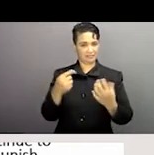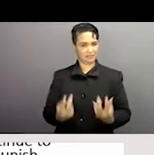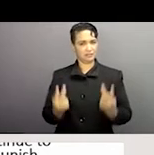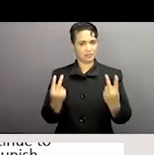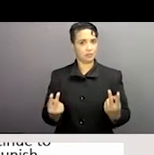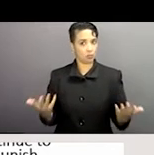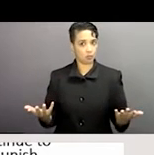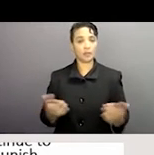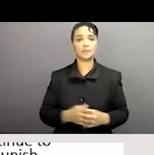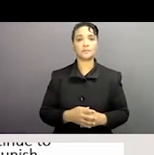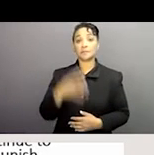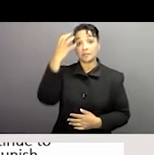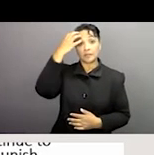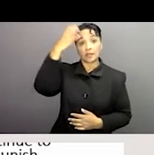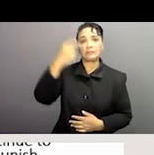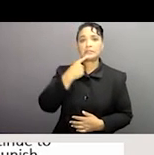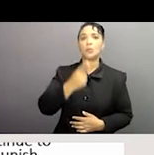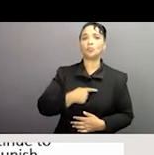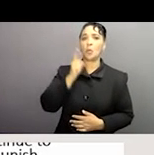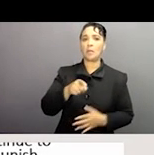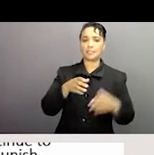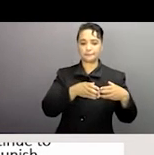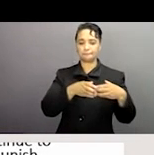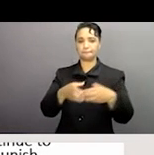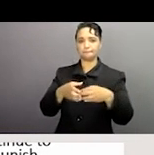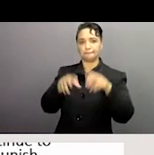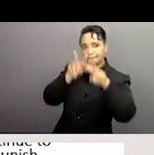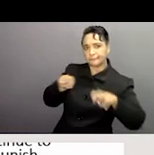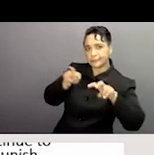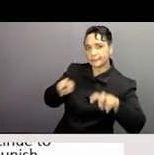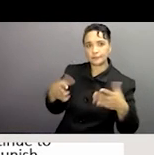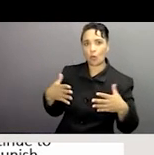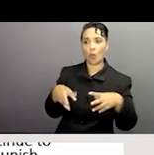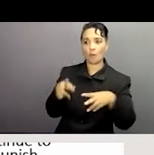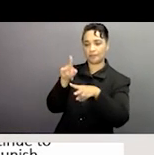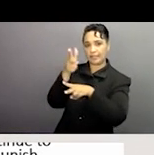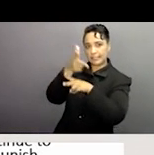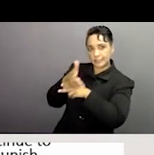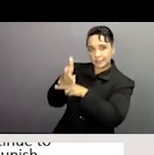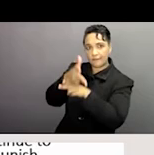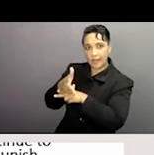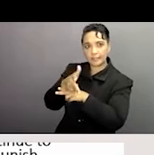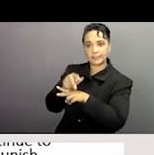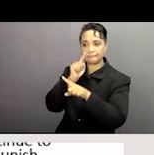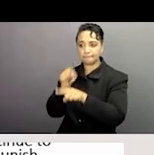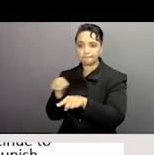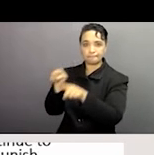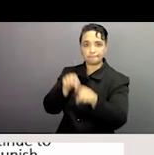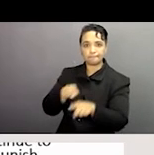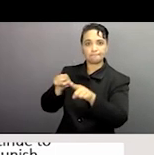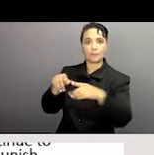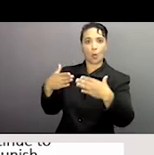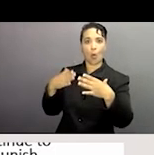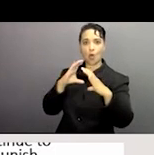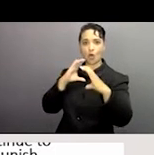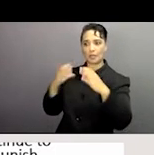important contre le gouvernement quand les gouvernements décident de mettre en place des techniques d'enquête telles que par exemple la surveillance et les intercessions et les